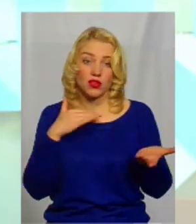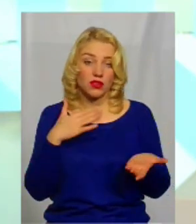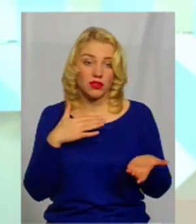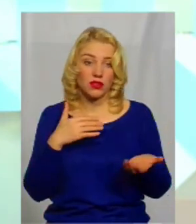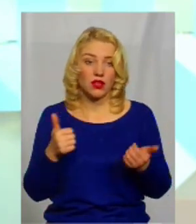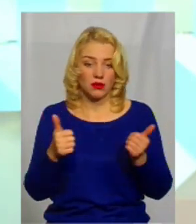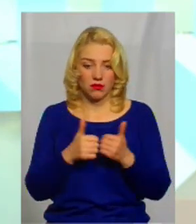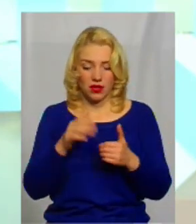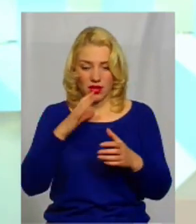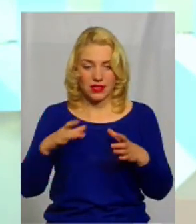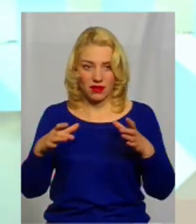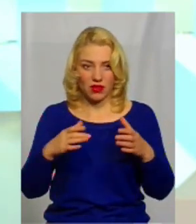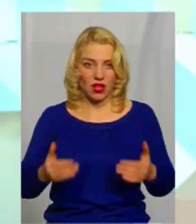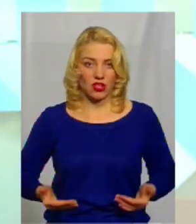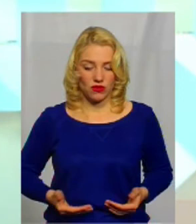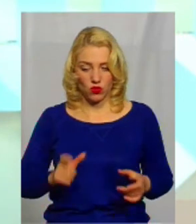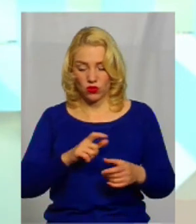біля ставка живуть люди, і нема води.